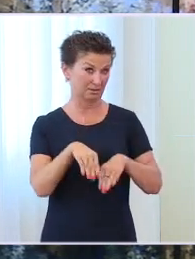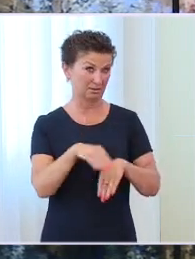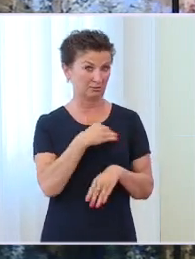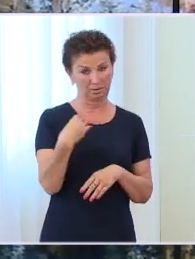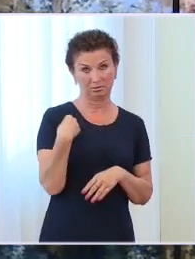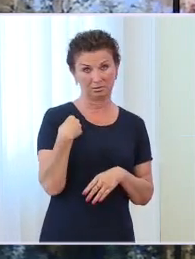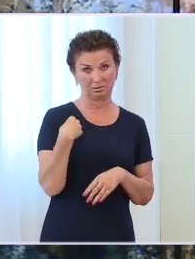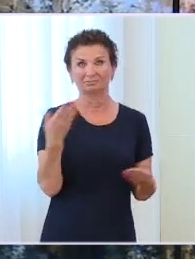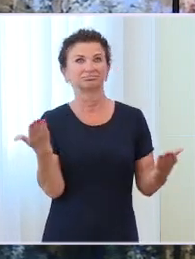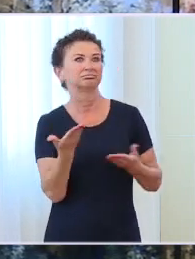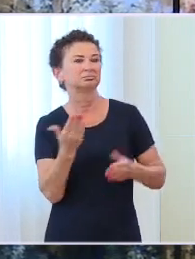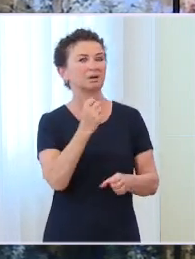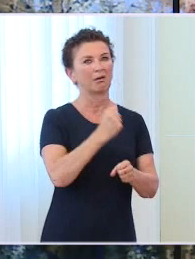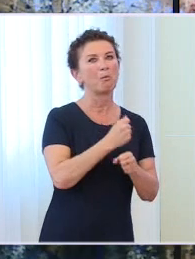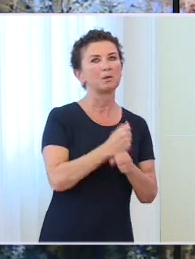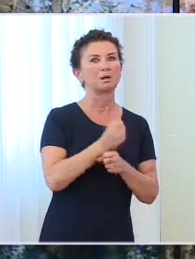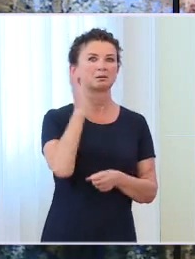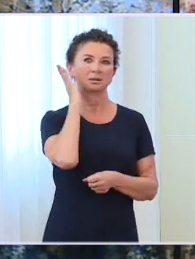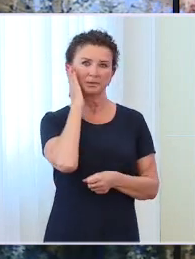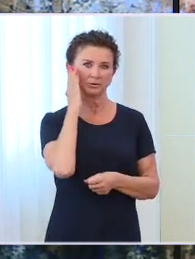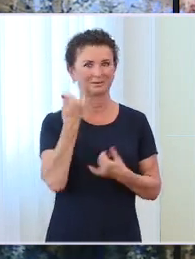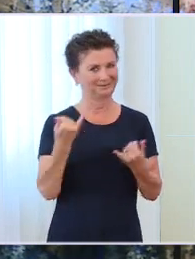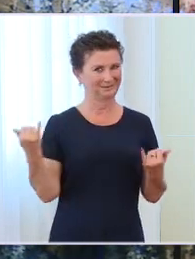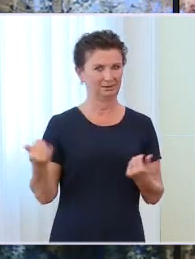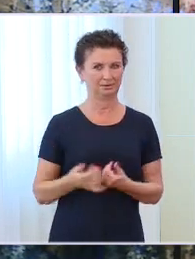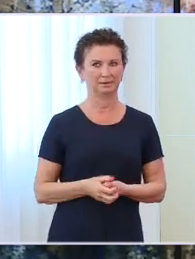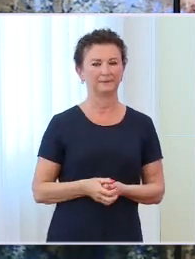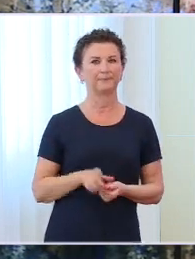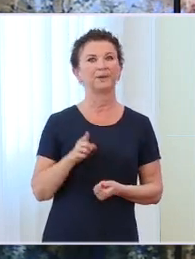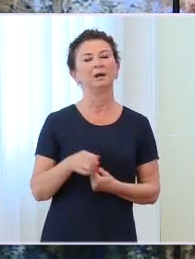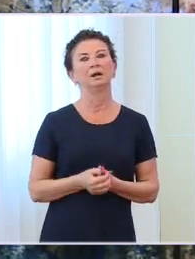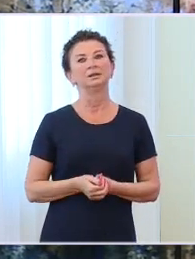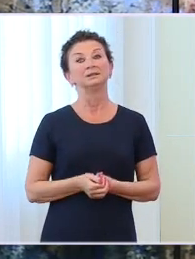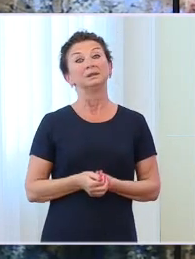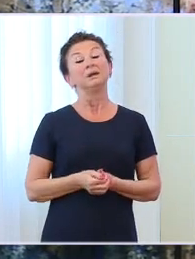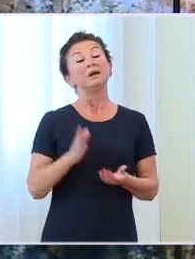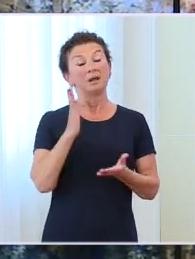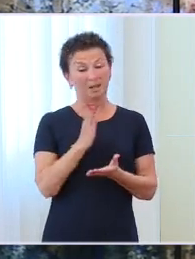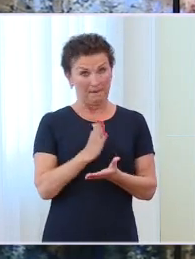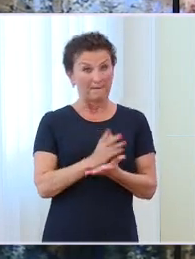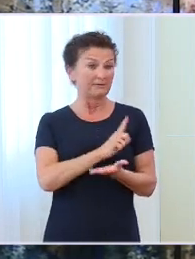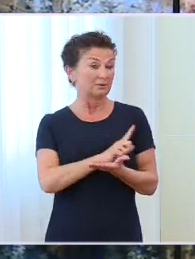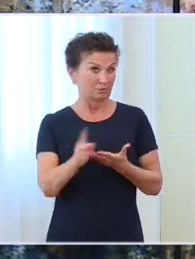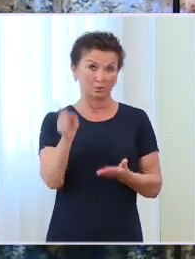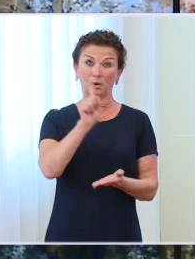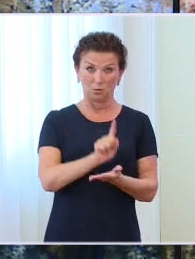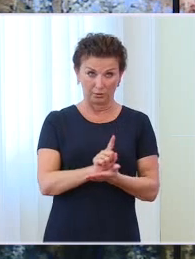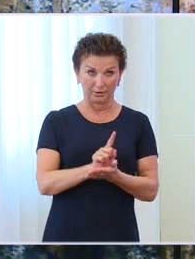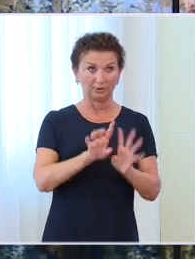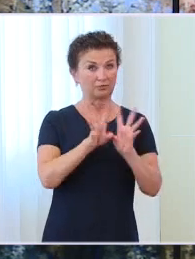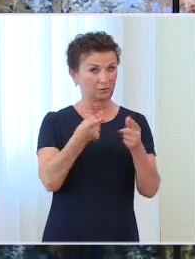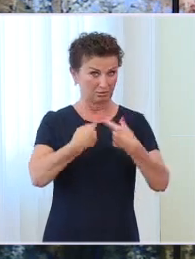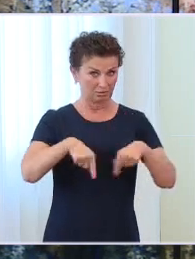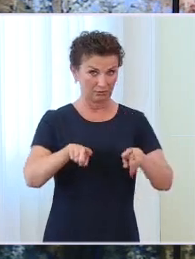stałe, ich miejsca pracy. I z tym się na pewno uporamy bardzo szybko. Tym bardziej, że ten program, ta